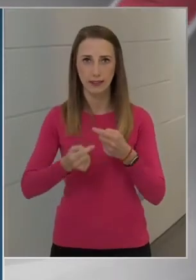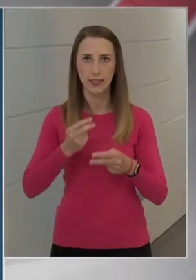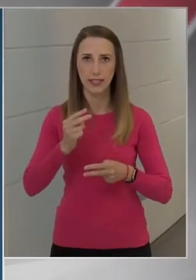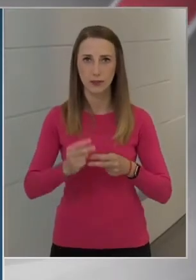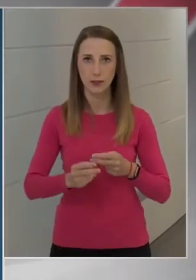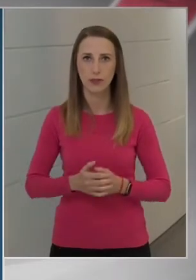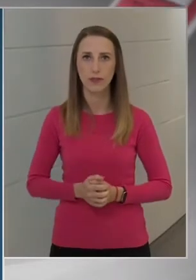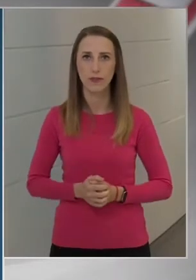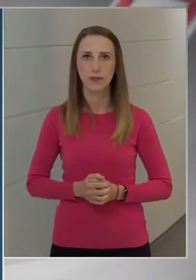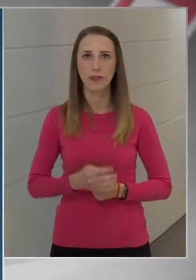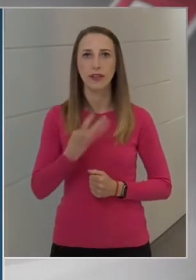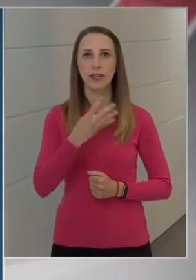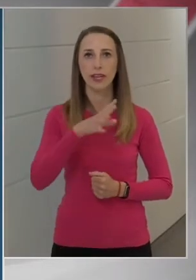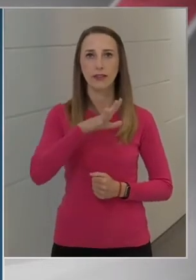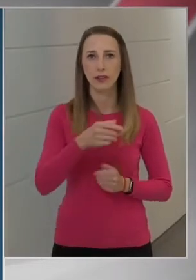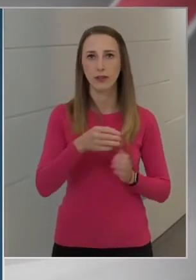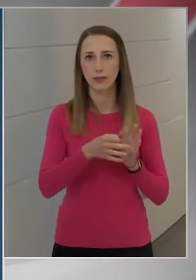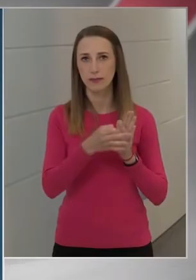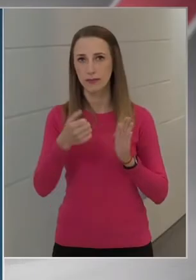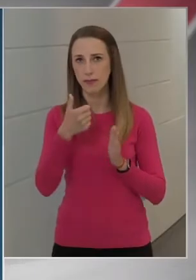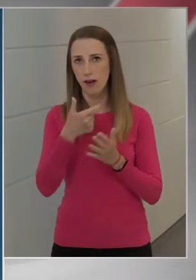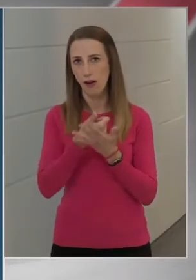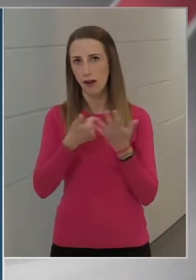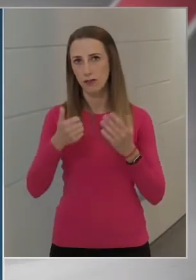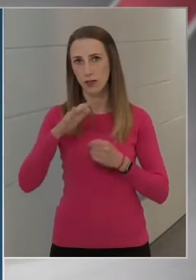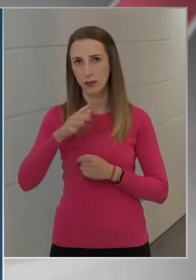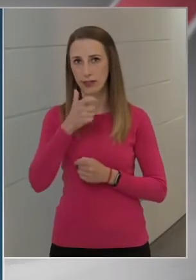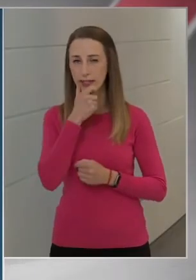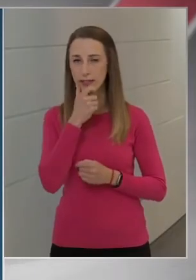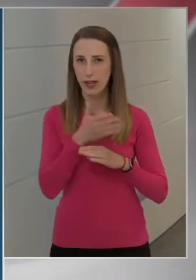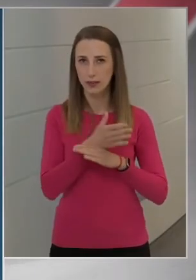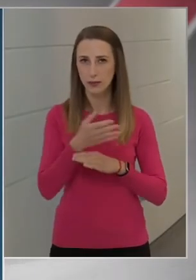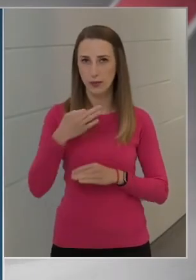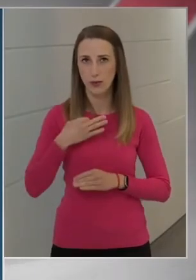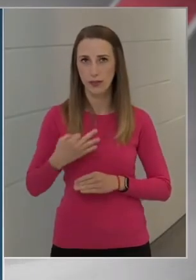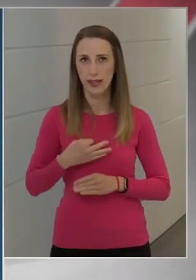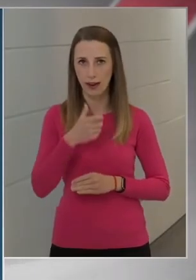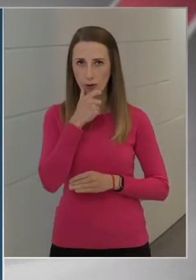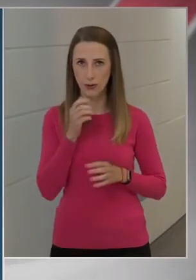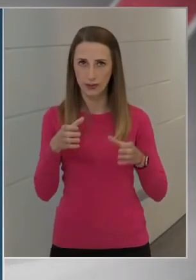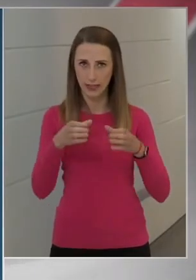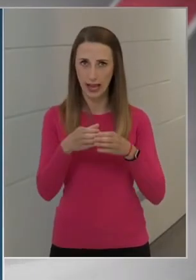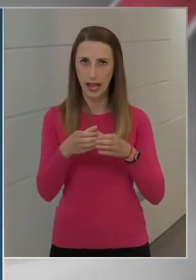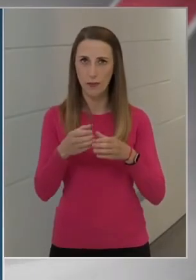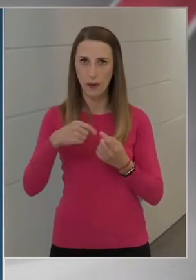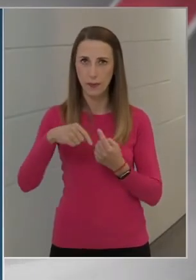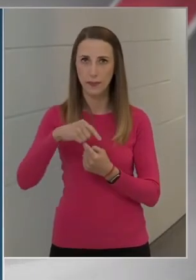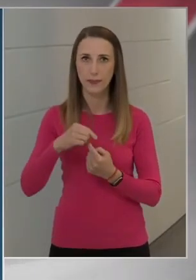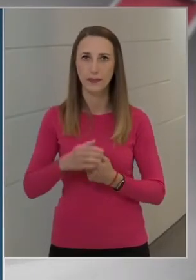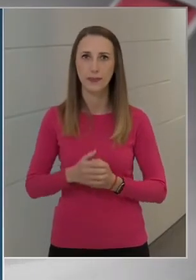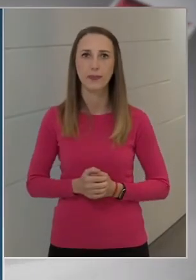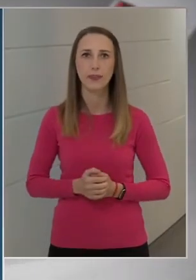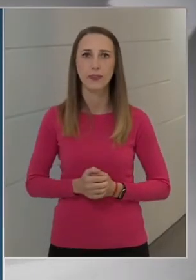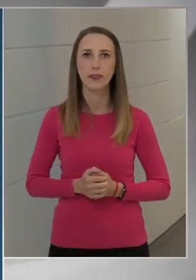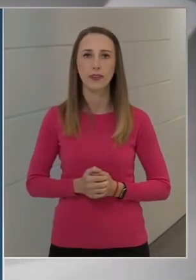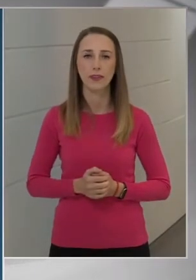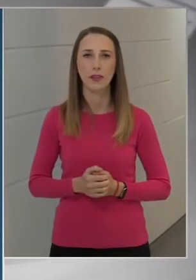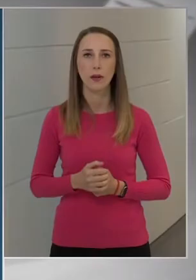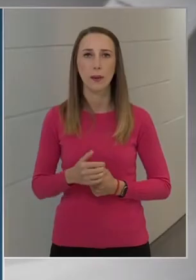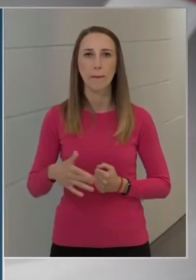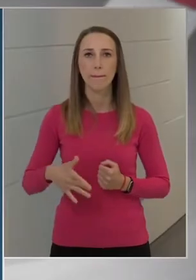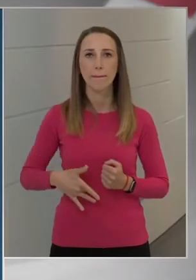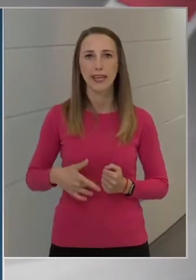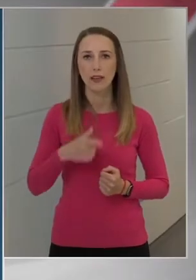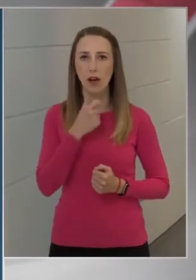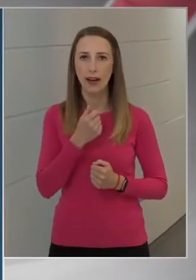a 45 és 65 éves hölgyek korosztályában. A méhnyakrák szűrés,